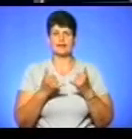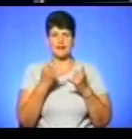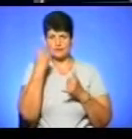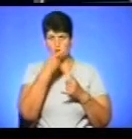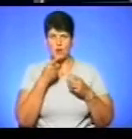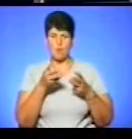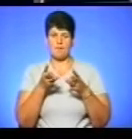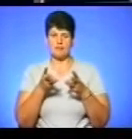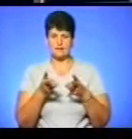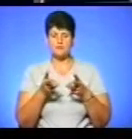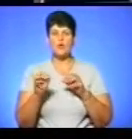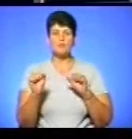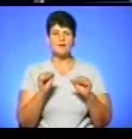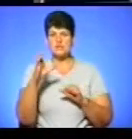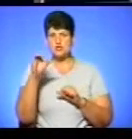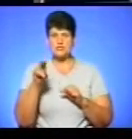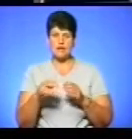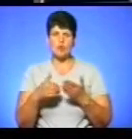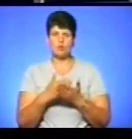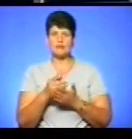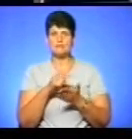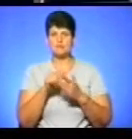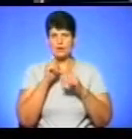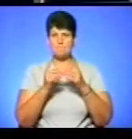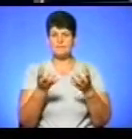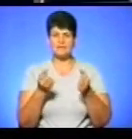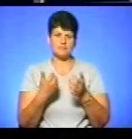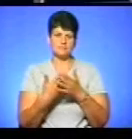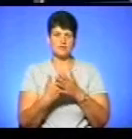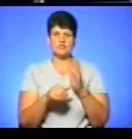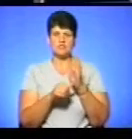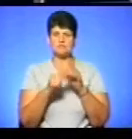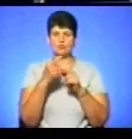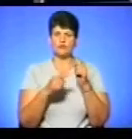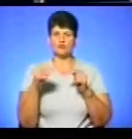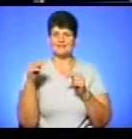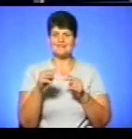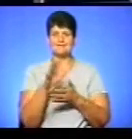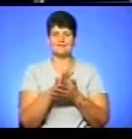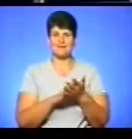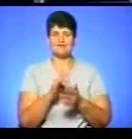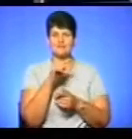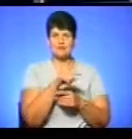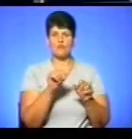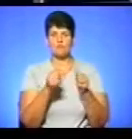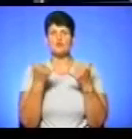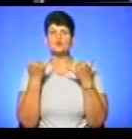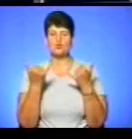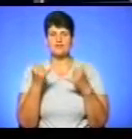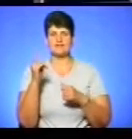опалення. В управлінні соціальної політики міськради прийняли понад 6,5 тисяч заяв. З них оформили сьогодні